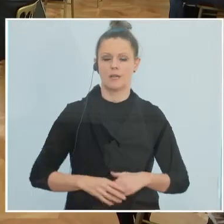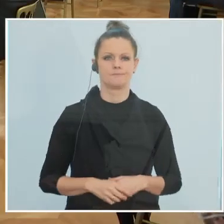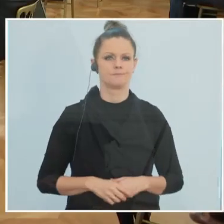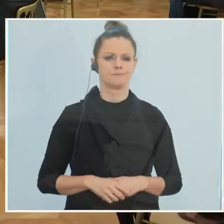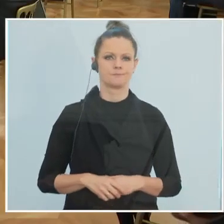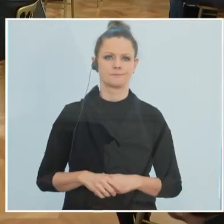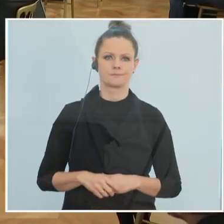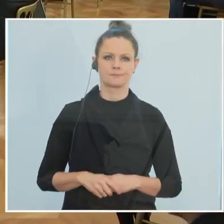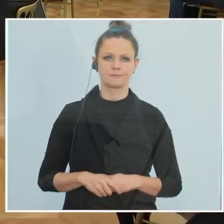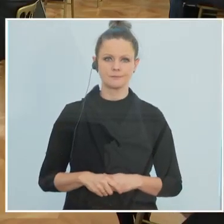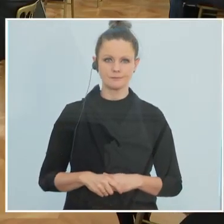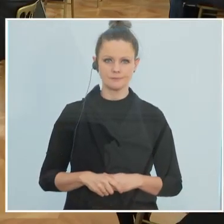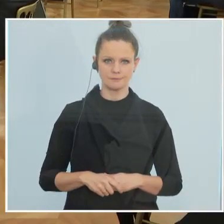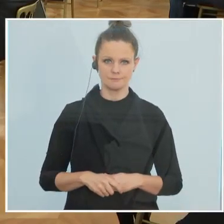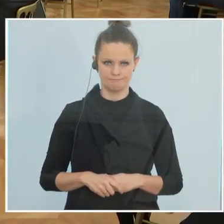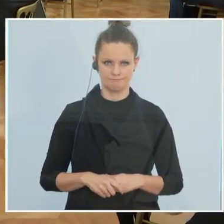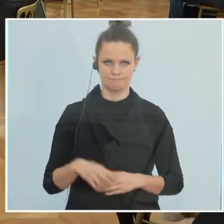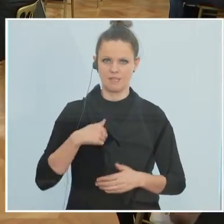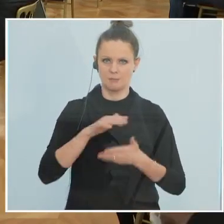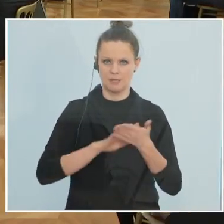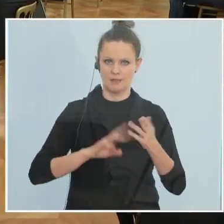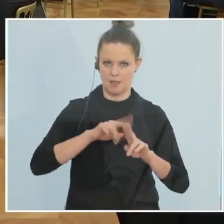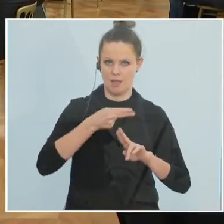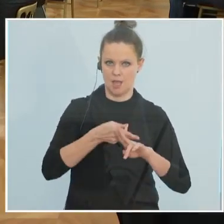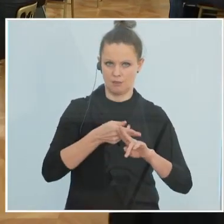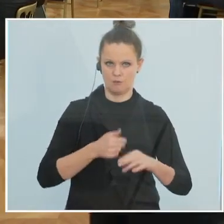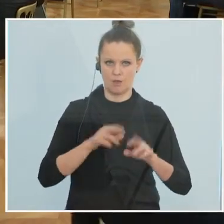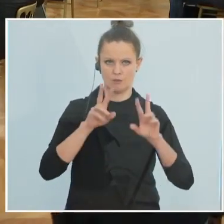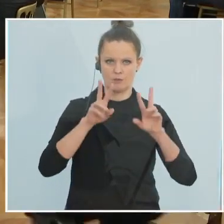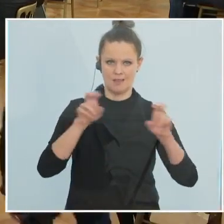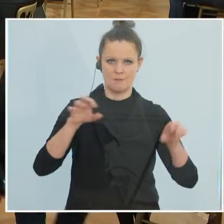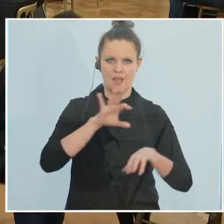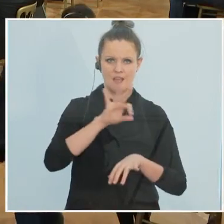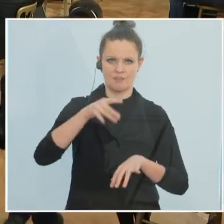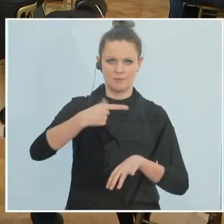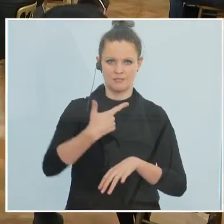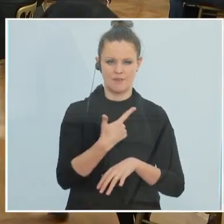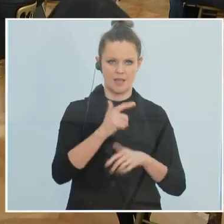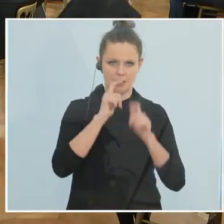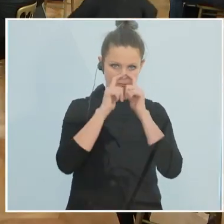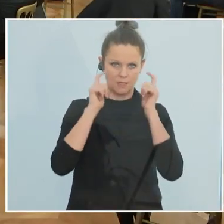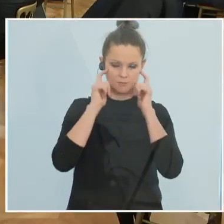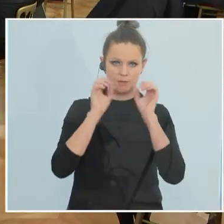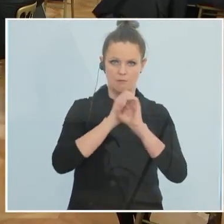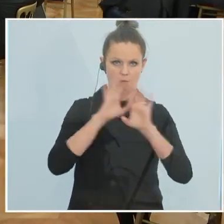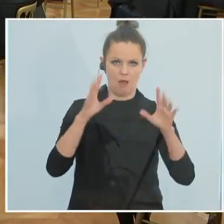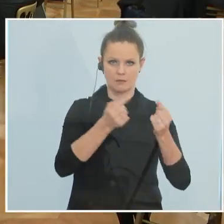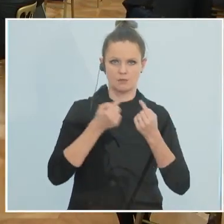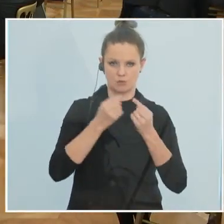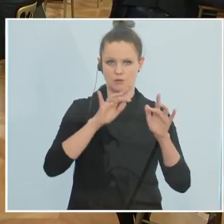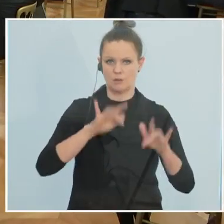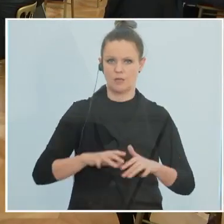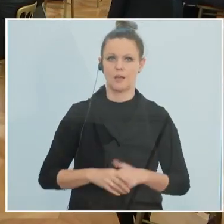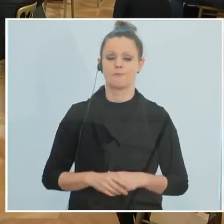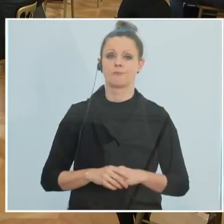Dann beginne ich ganz kurz mit der Beantwortung der Frage zu den FFP2-Masken. Das ist eine sehr klare Situation. Wir werden